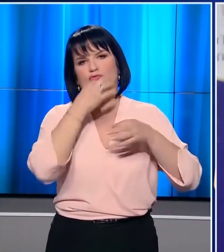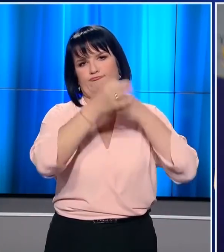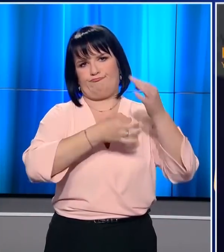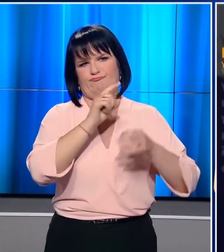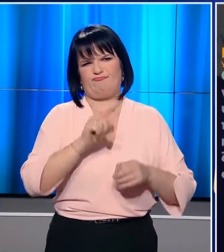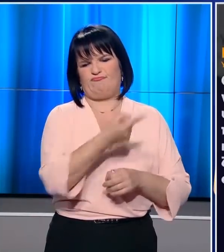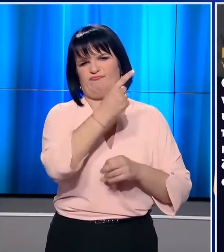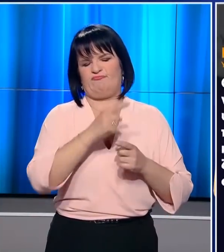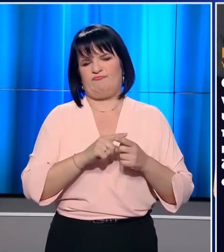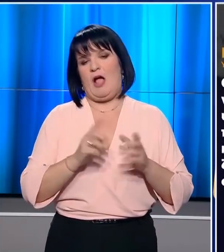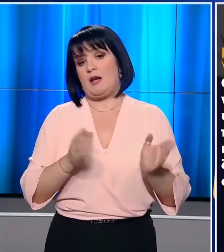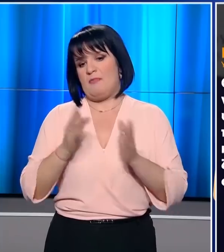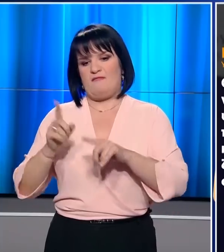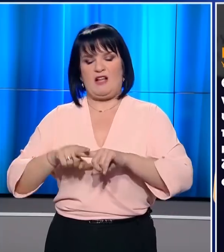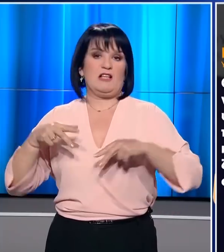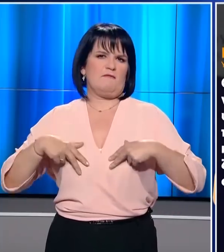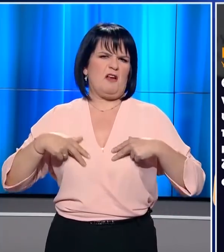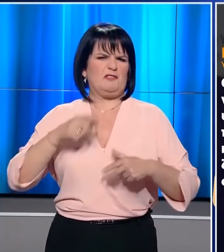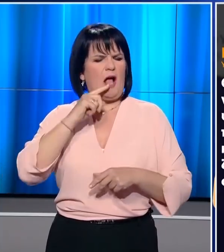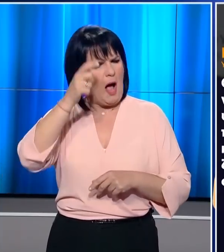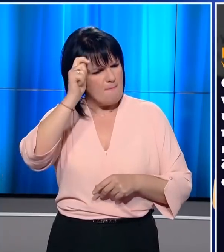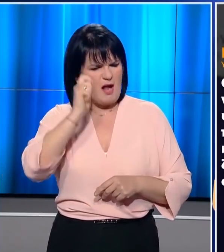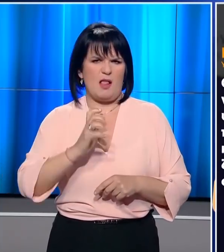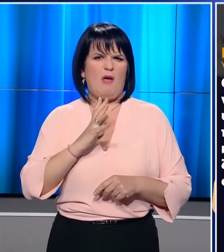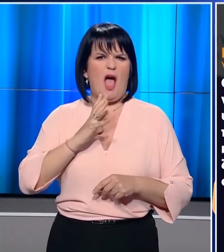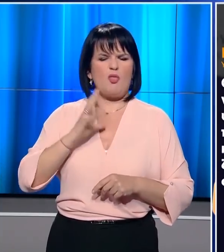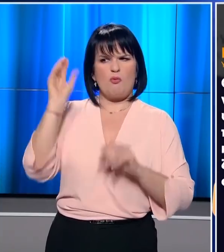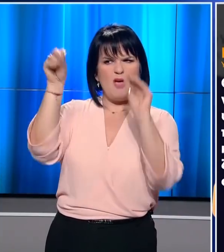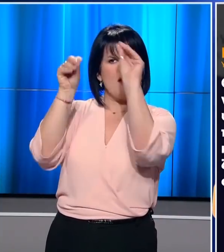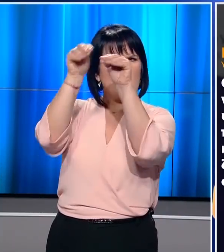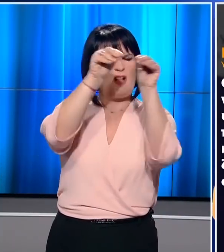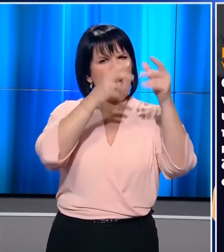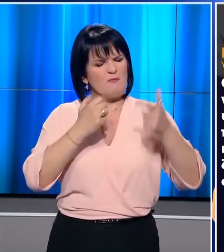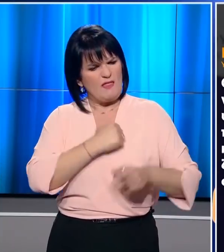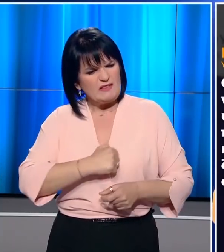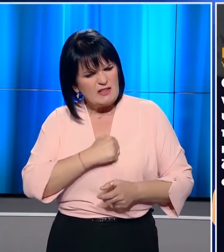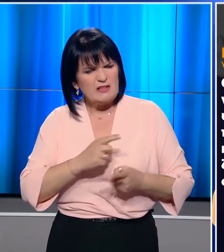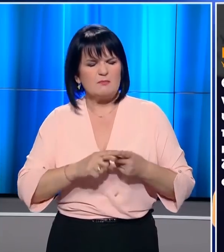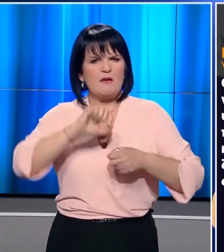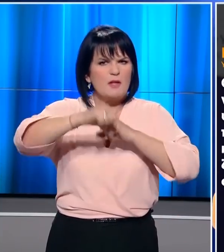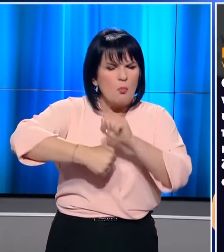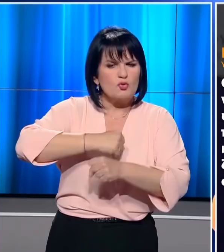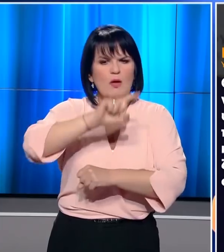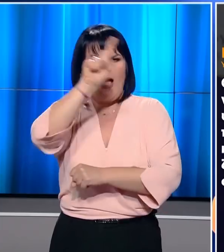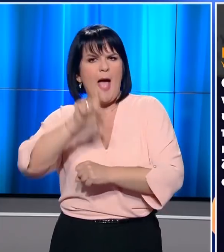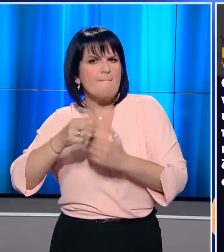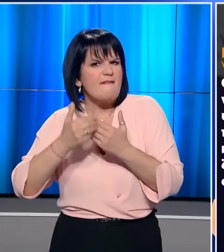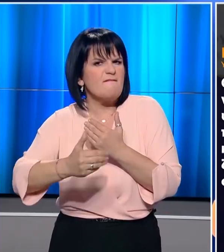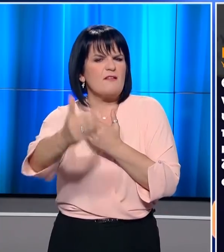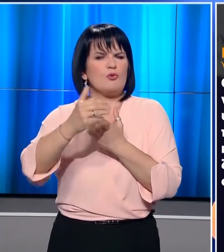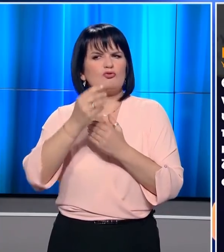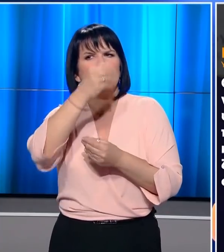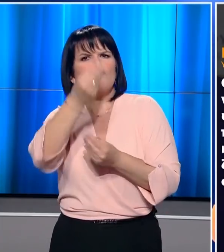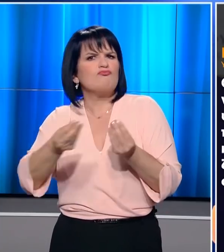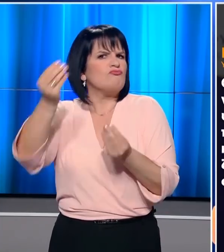Θεωρούμε απολύτως απαράδεκτο να χρησιμοποιούνται ανθρώπινες ψυχές, άνθρωποι δυστυχισμένοι που προσπαθούν να επιβιώσουν και να πετύχουν μια